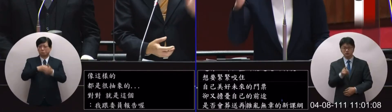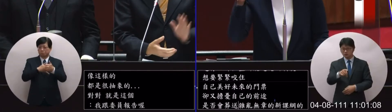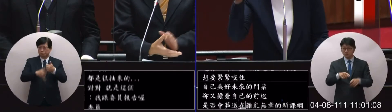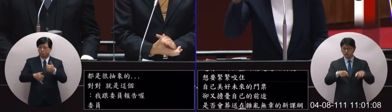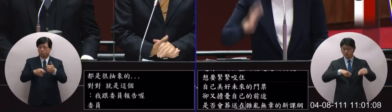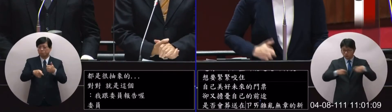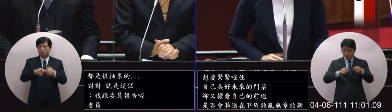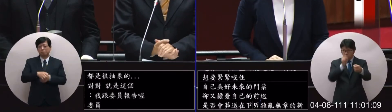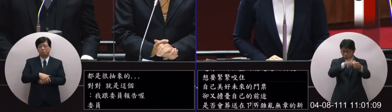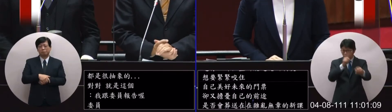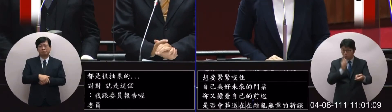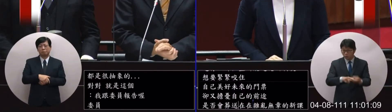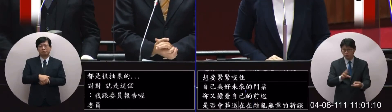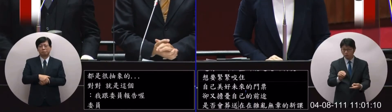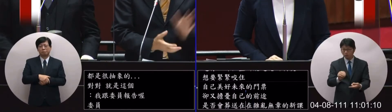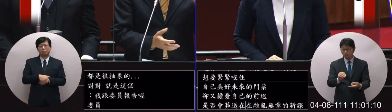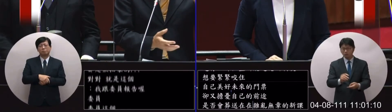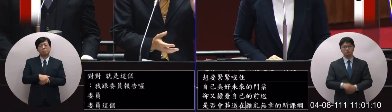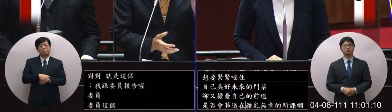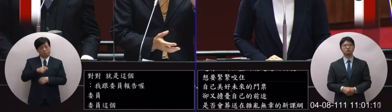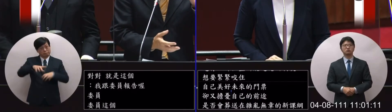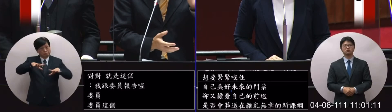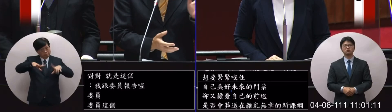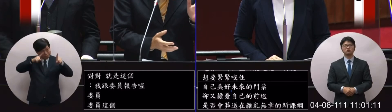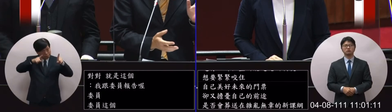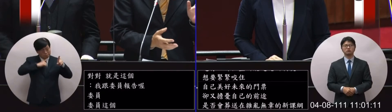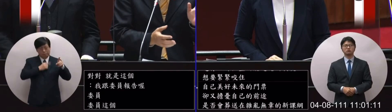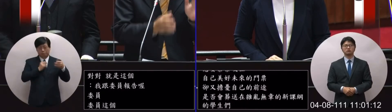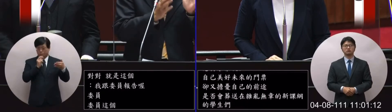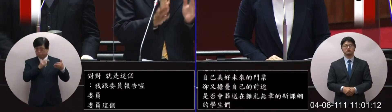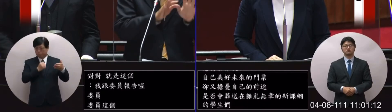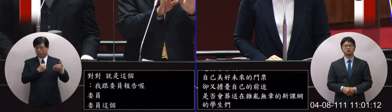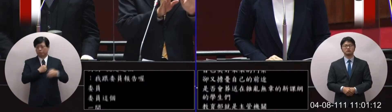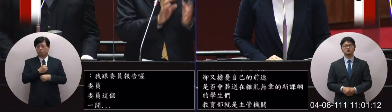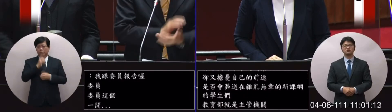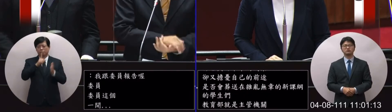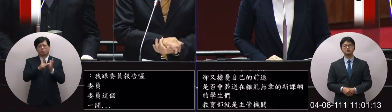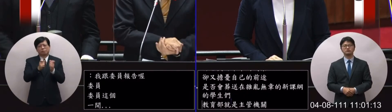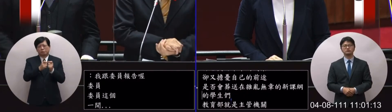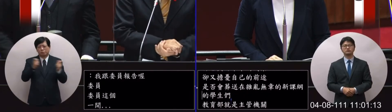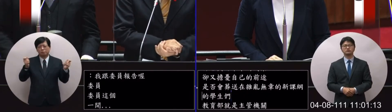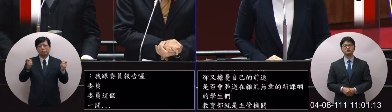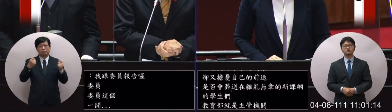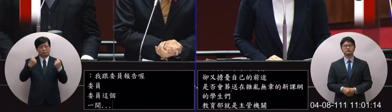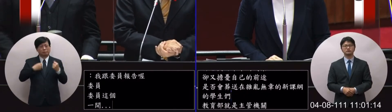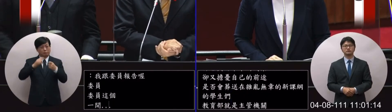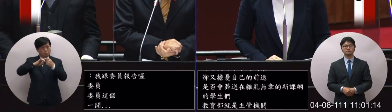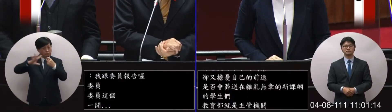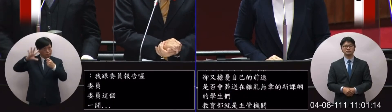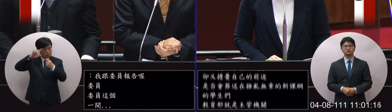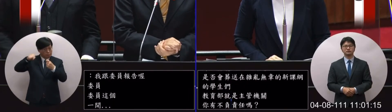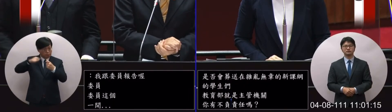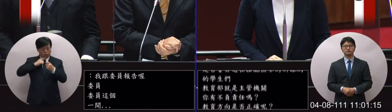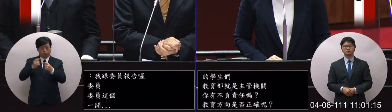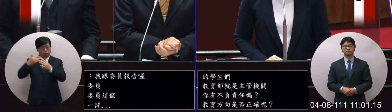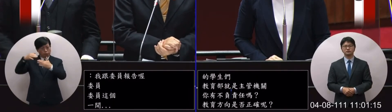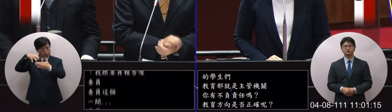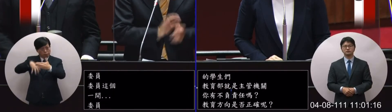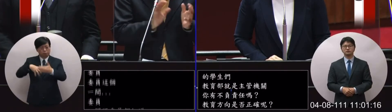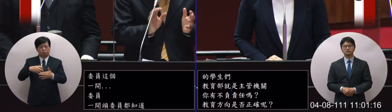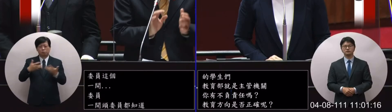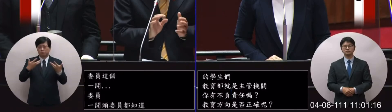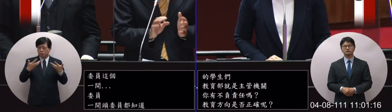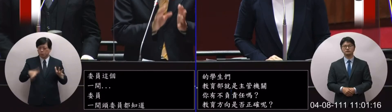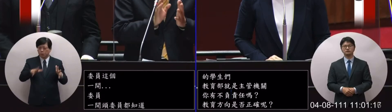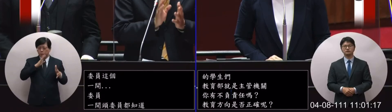向是否正確呢委員一開頭委員都知道長期在高中子的現場非常